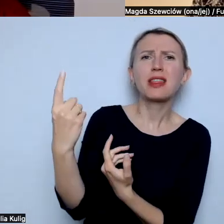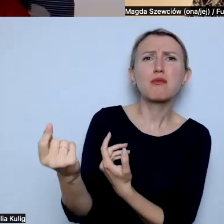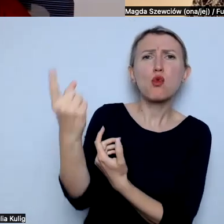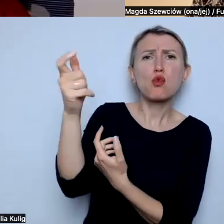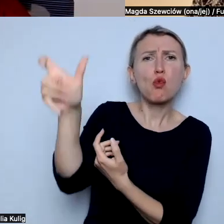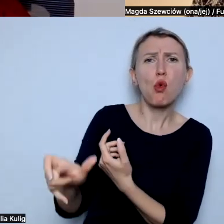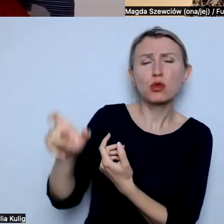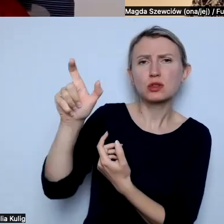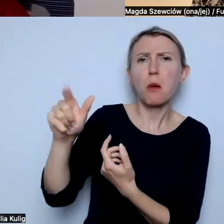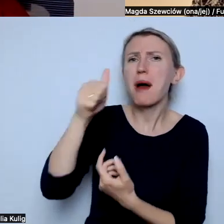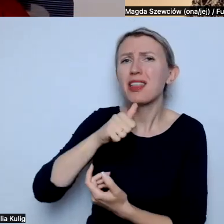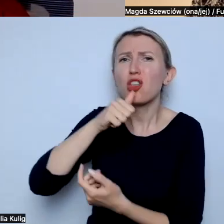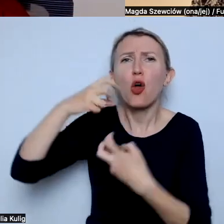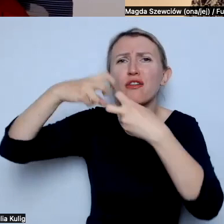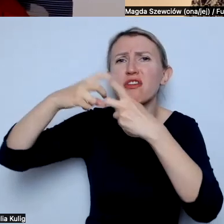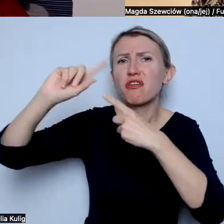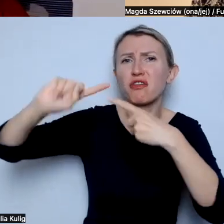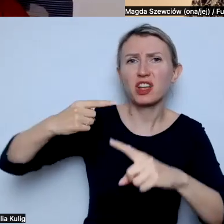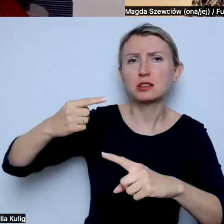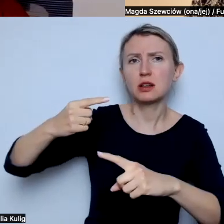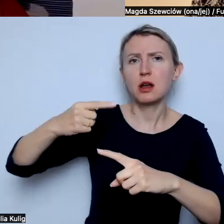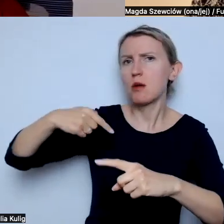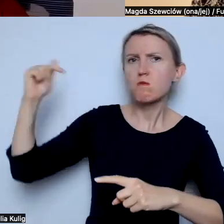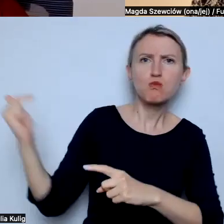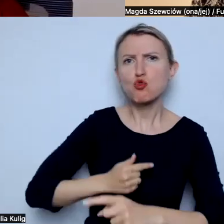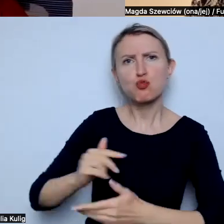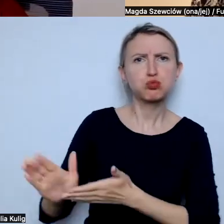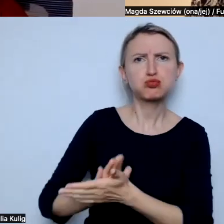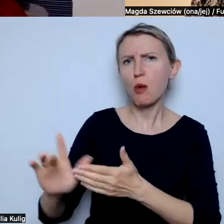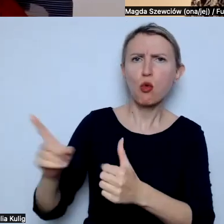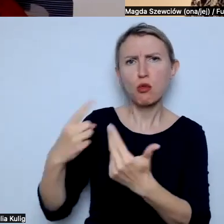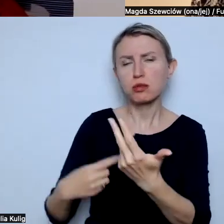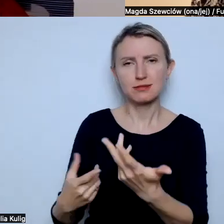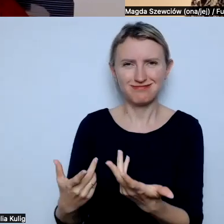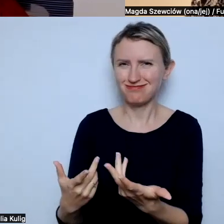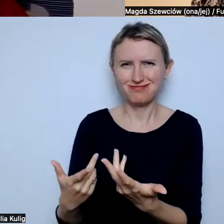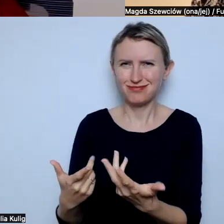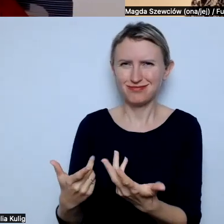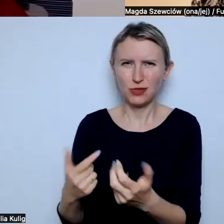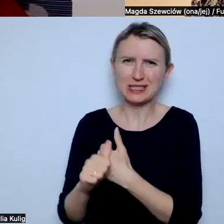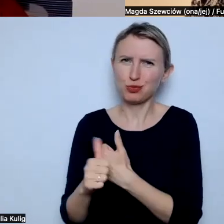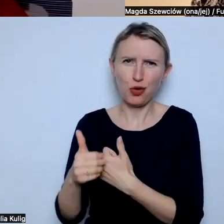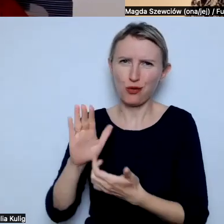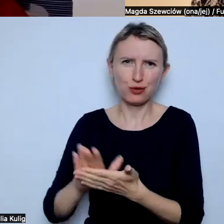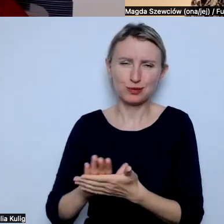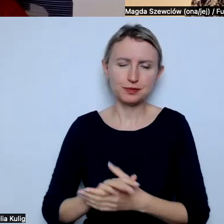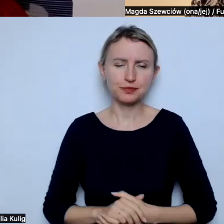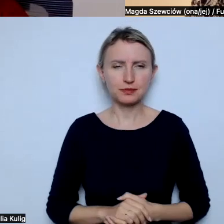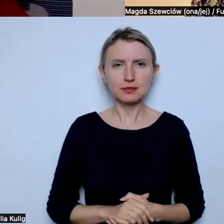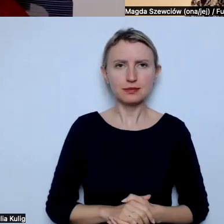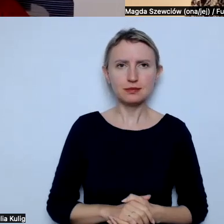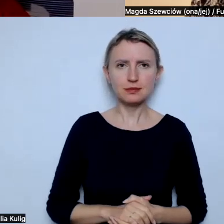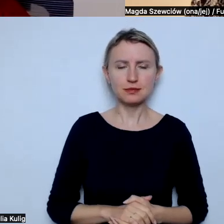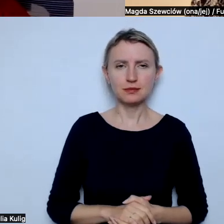anonimowy w internecie mi napisze, że mam przeprosić, bo coś tam, no to to jeszcze nie jest podstawa do tego, że na pewno błąd popełniam.